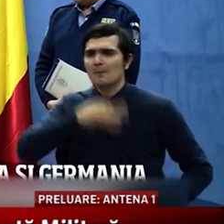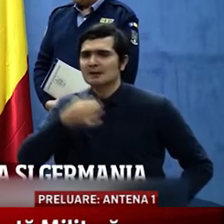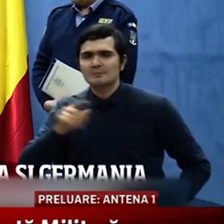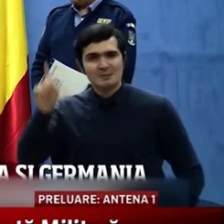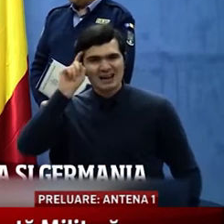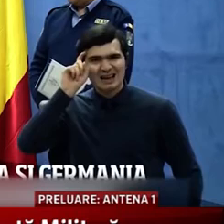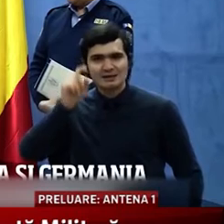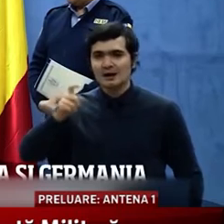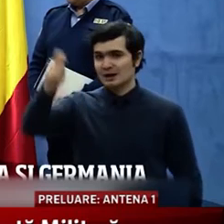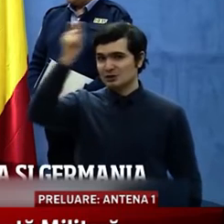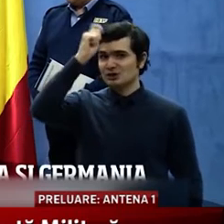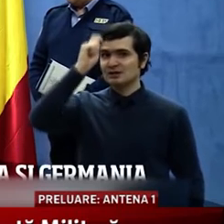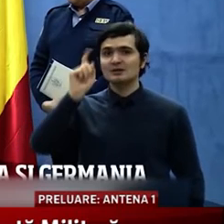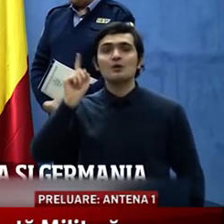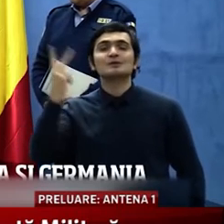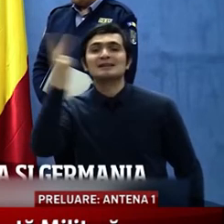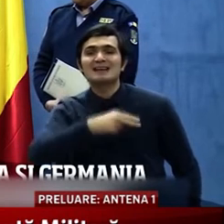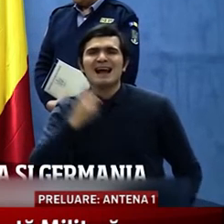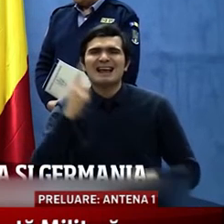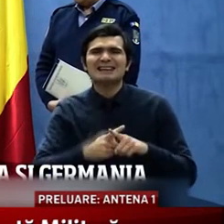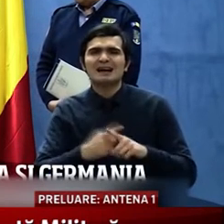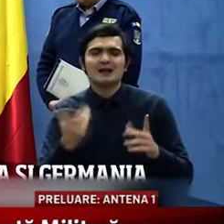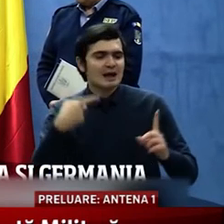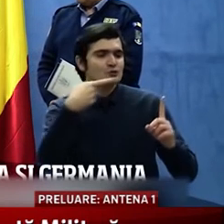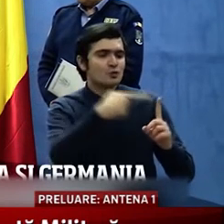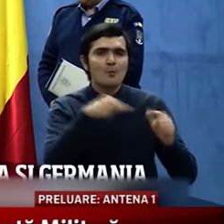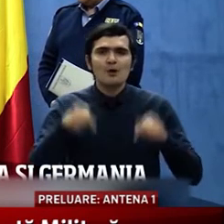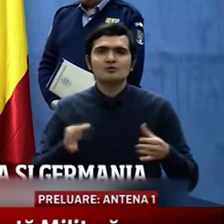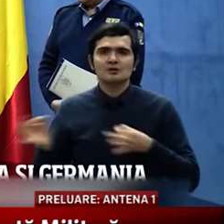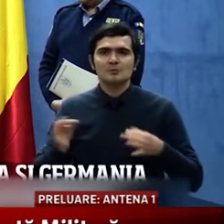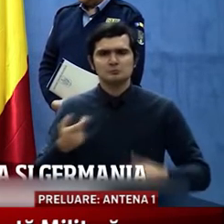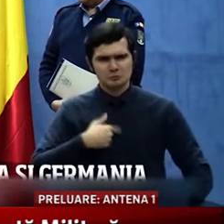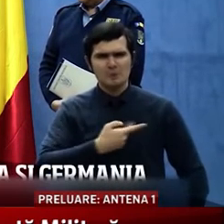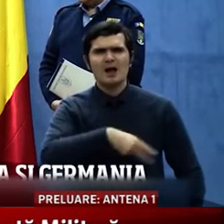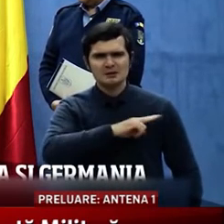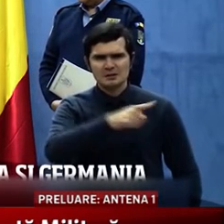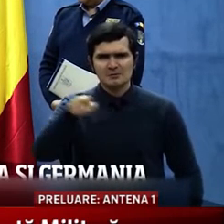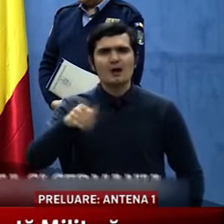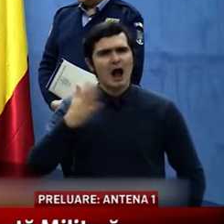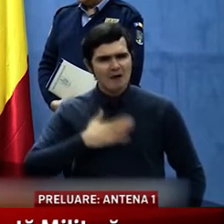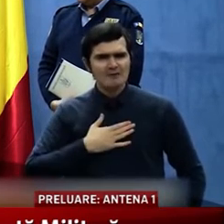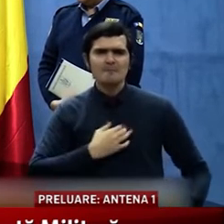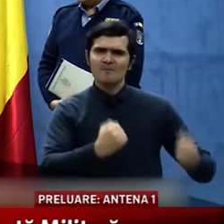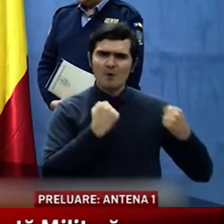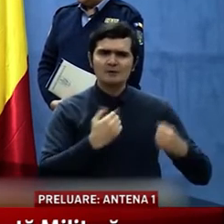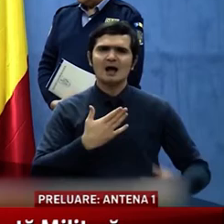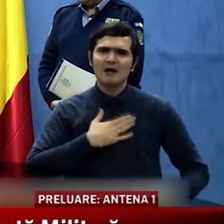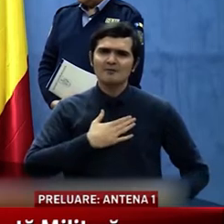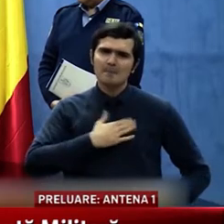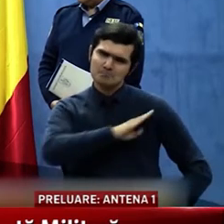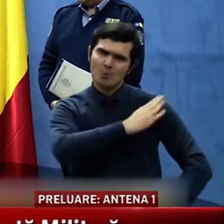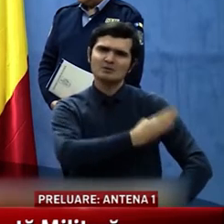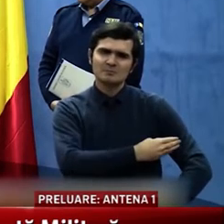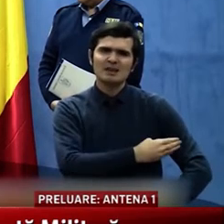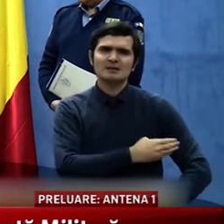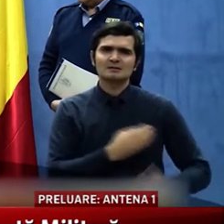că cetățenii vor înțelege exact scopul acestei măsuri și îi asigur încă o dată că avem forța și capacitatea să impunem